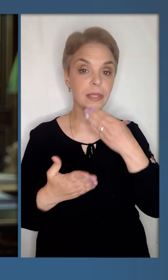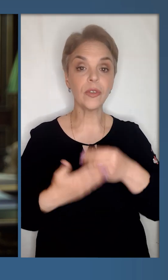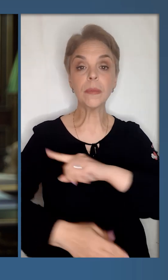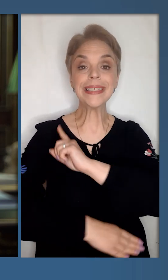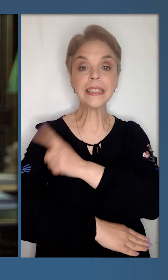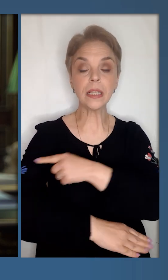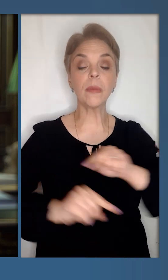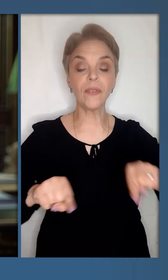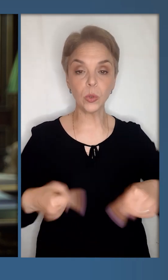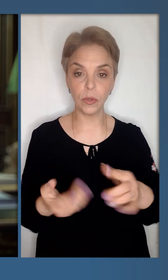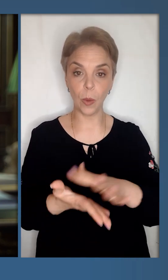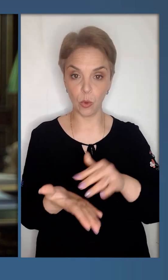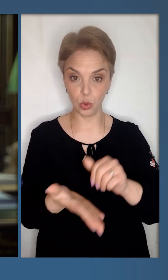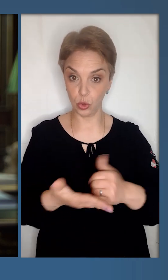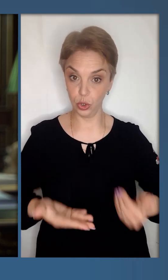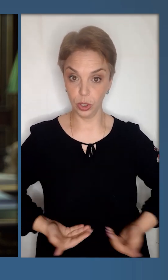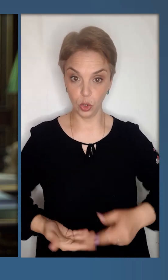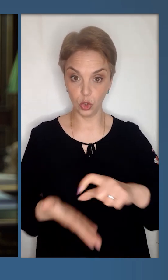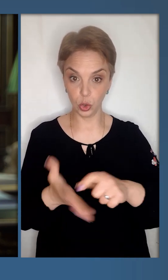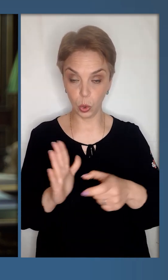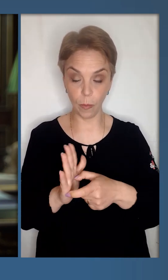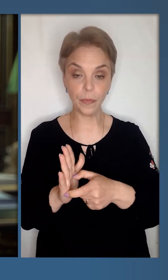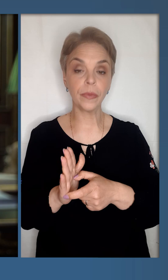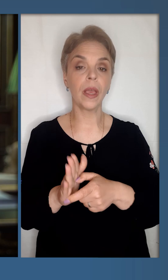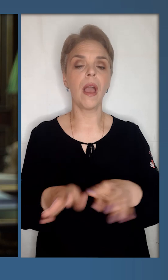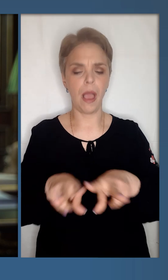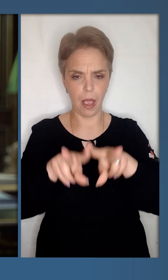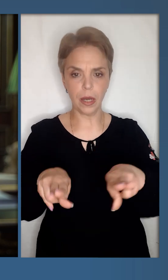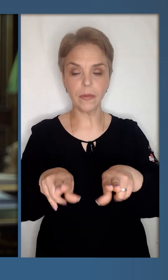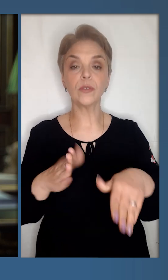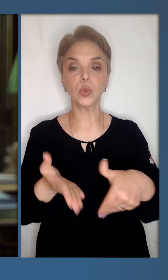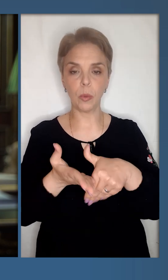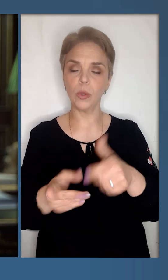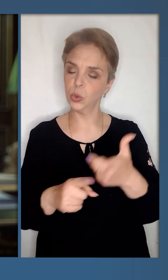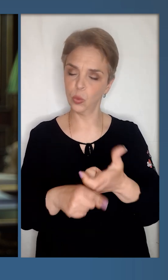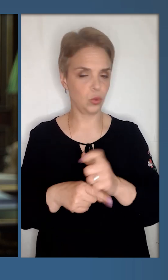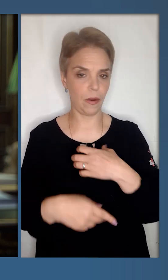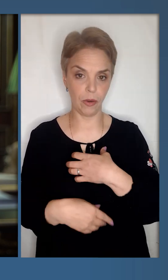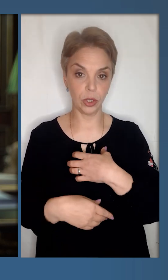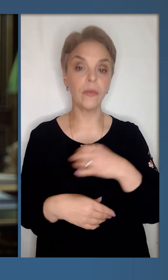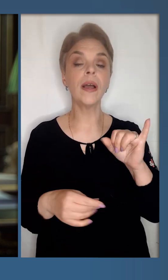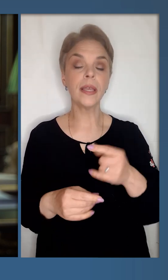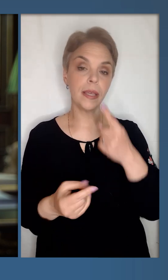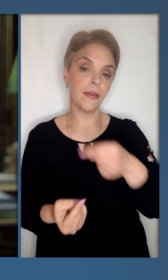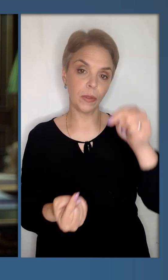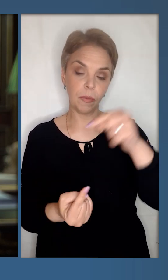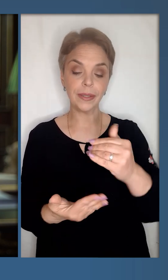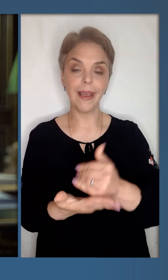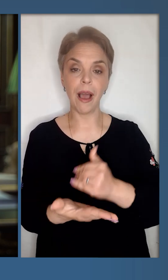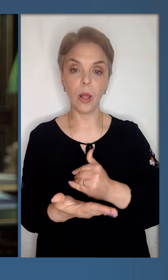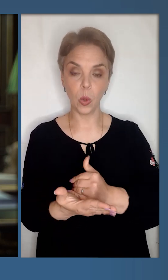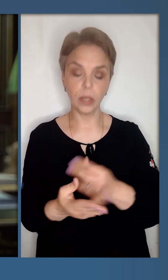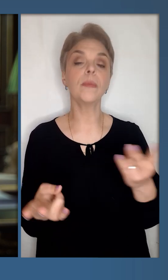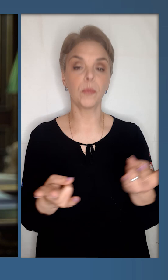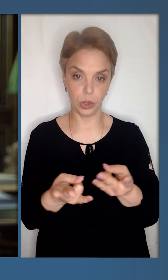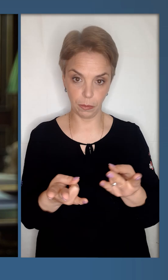хто зміг своїми силами відновити пошкоджене житло. Рівність у допомозі – це дуже-дуже важливо, і відповідний